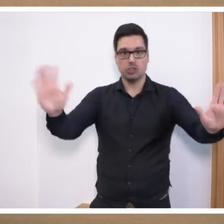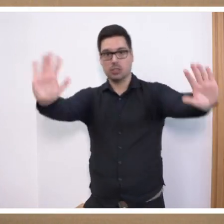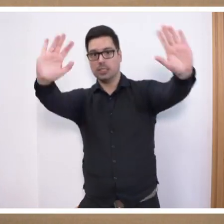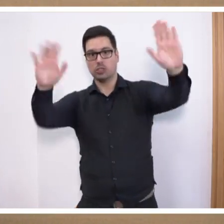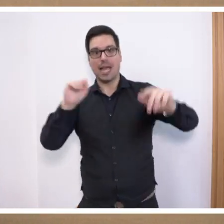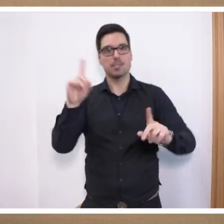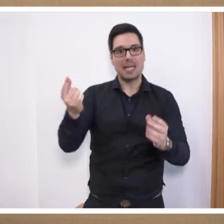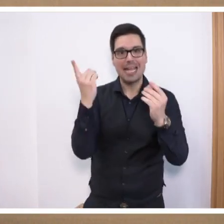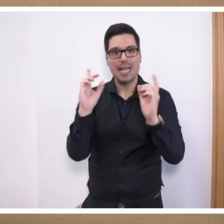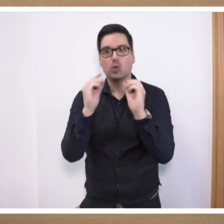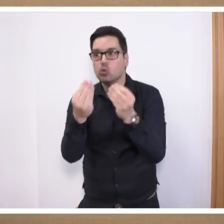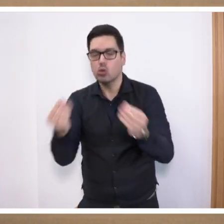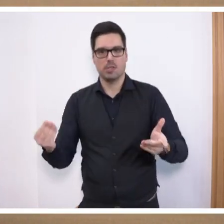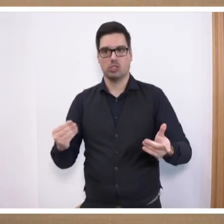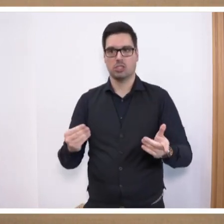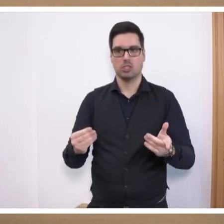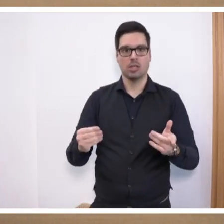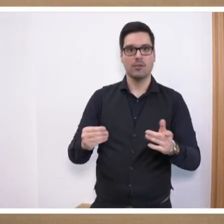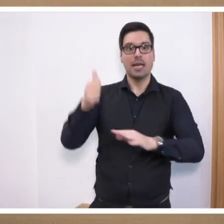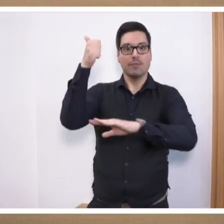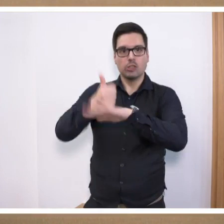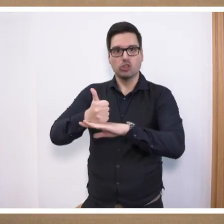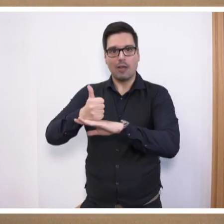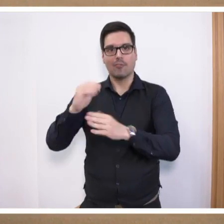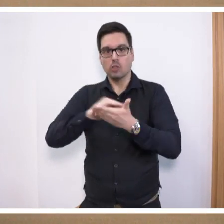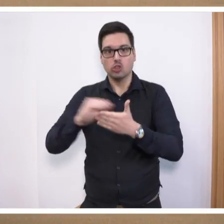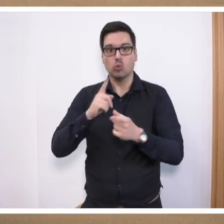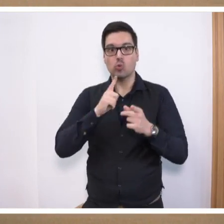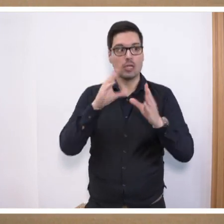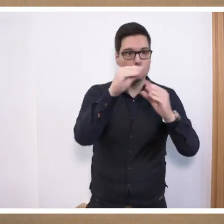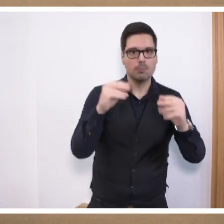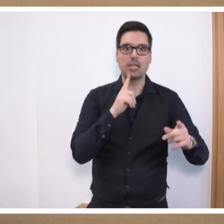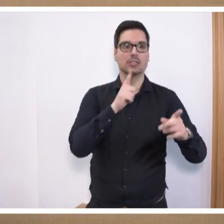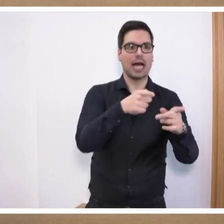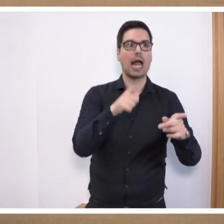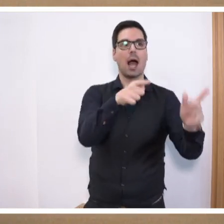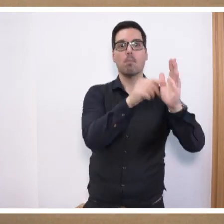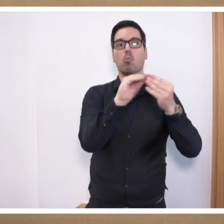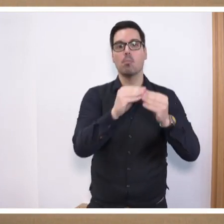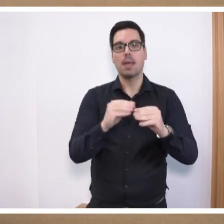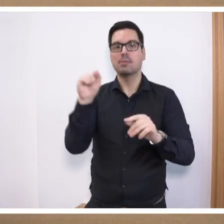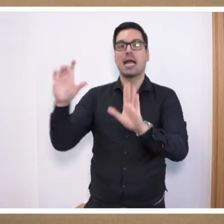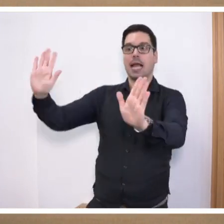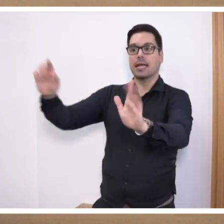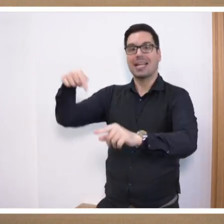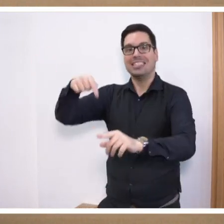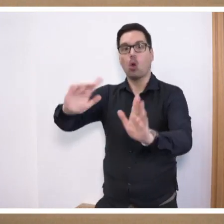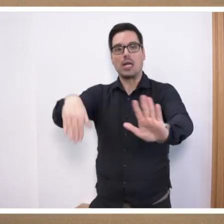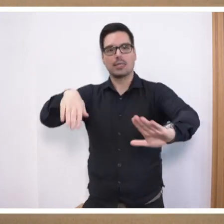Wahrheit. Wir haben in Haushaltsberatungen mit vielen Lehrkräften, mit vielen Schulleitern gesprochen. Und man merkt, es sind